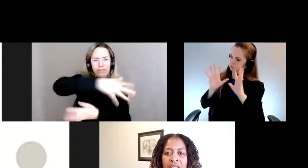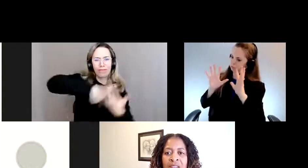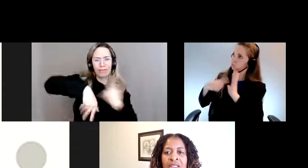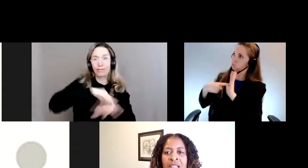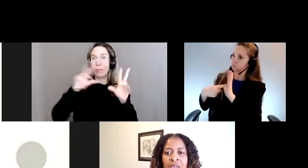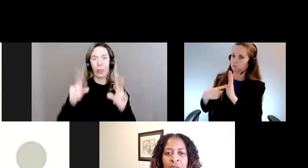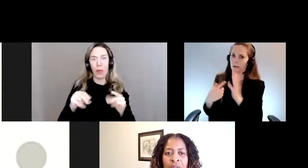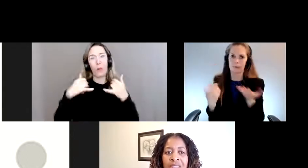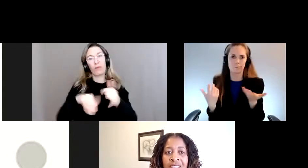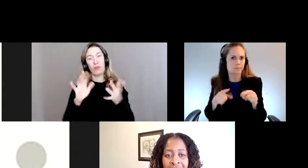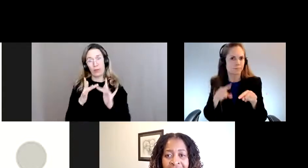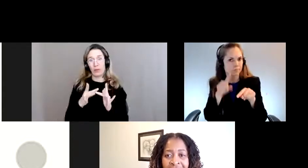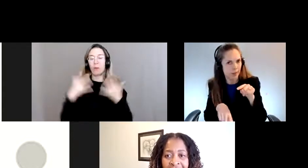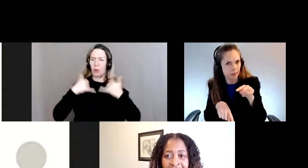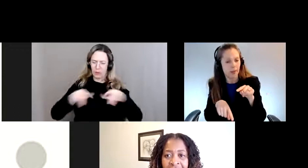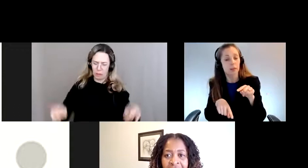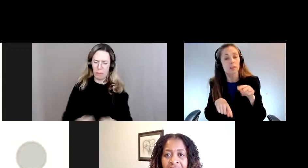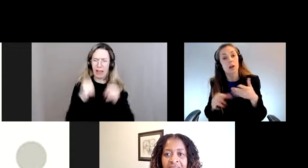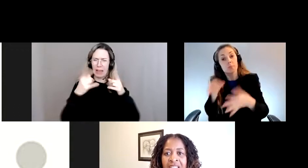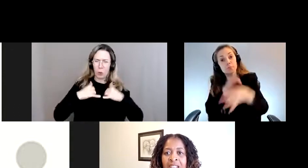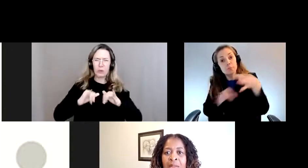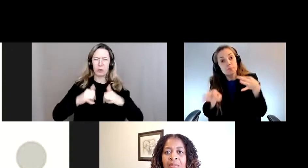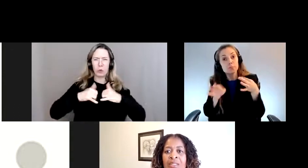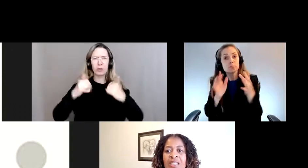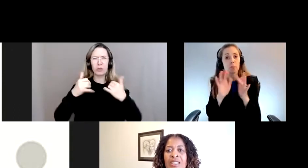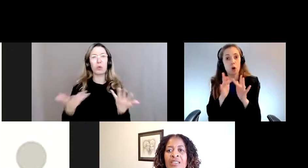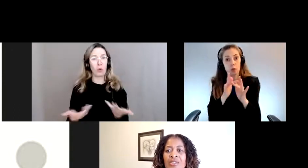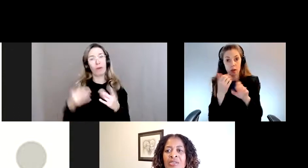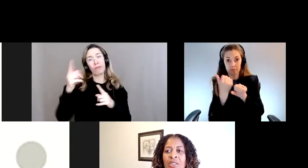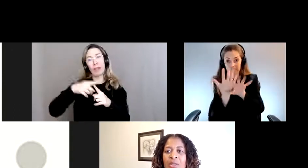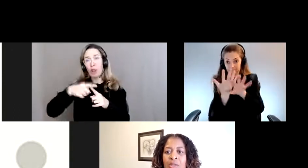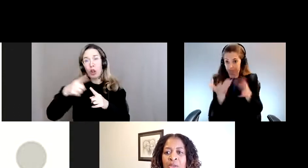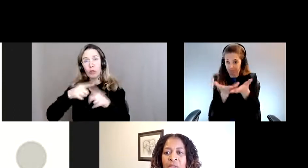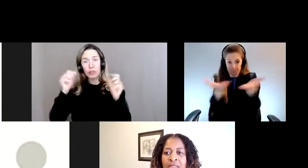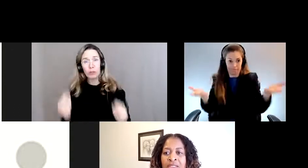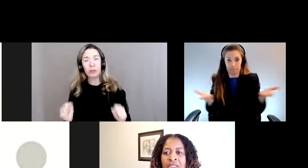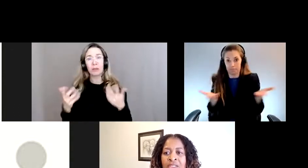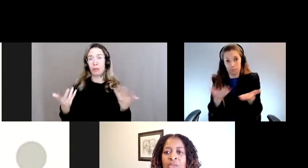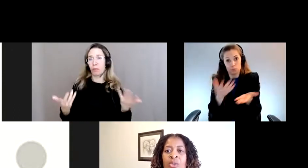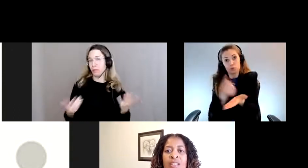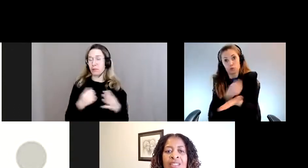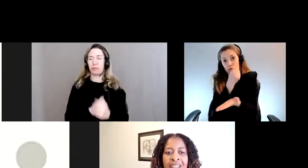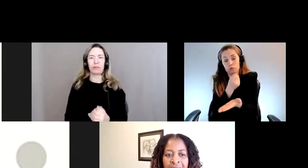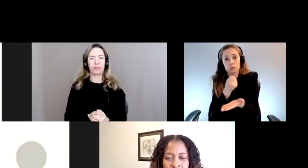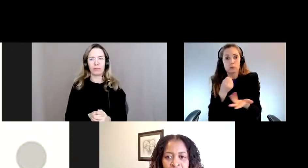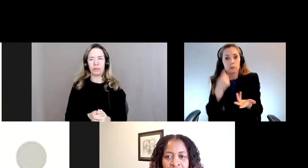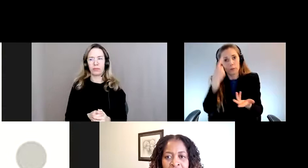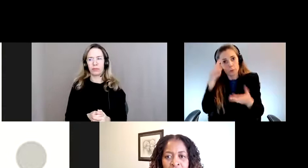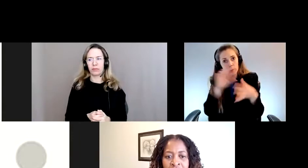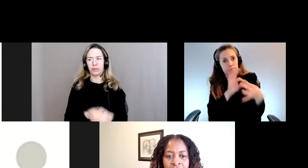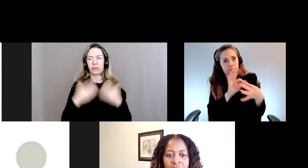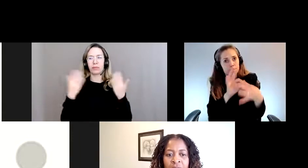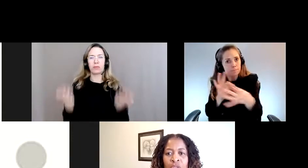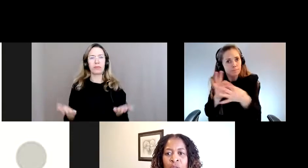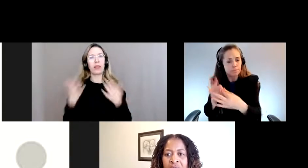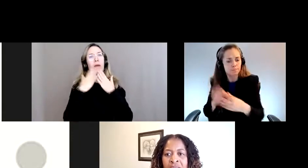nous continuons à construire nos mouvements en utilisant les outils en ligne dont nous disposons. Donc,